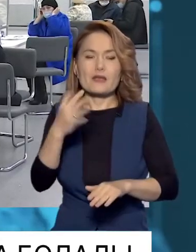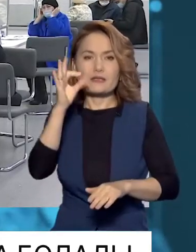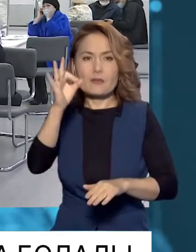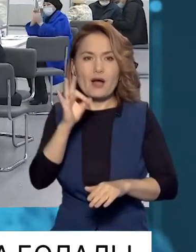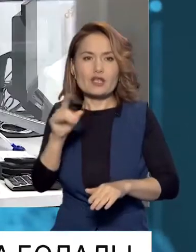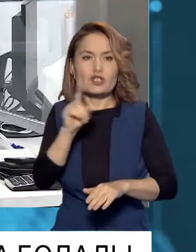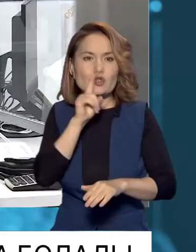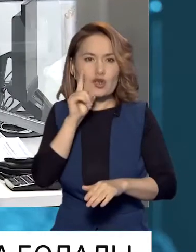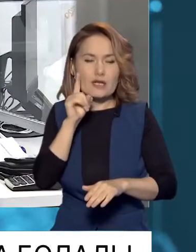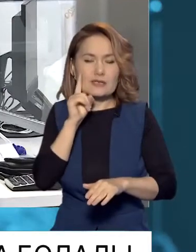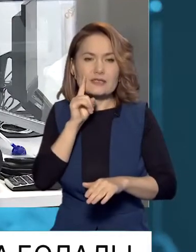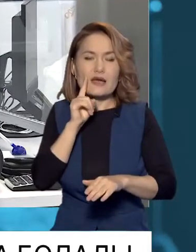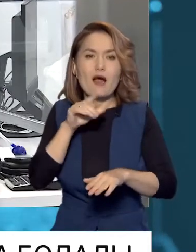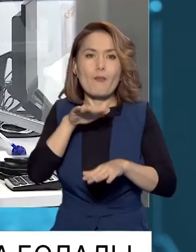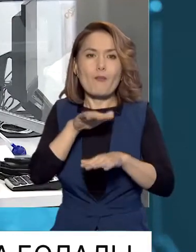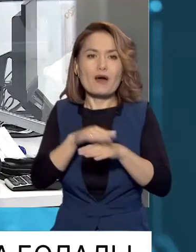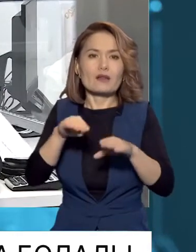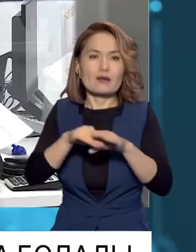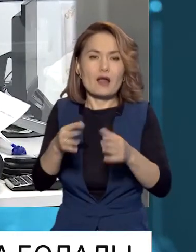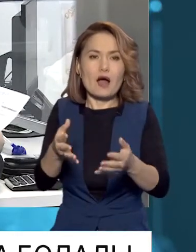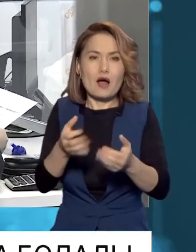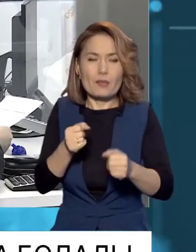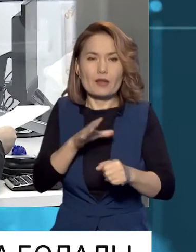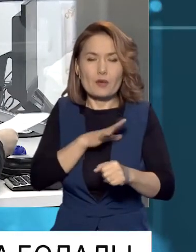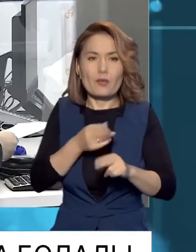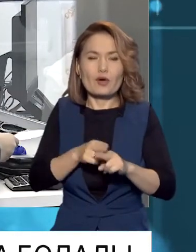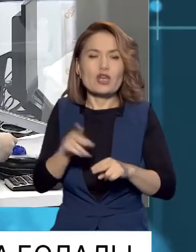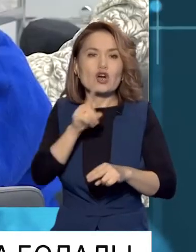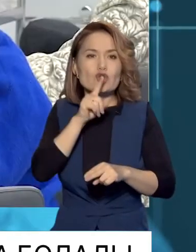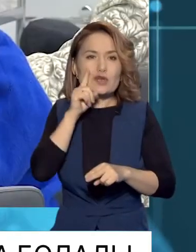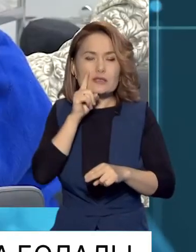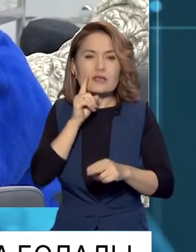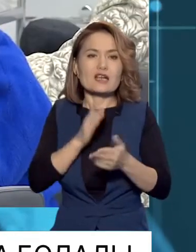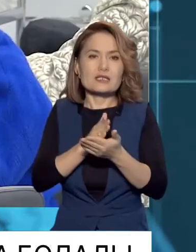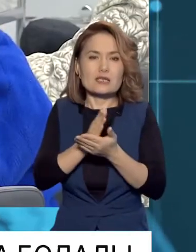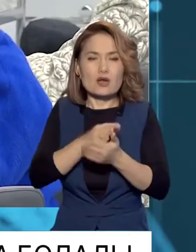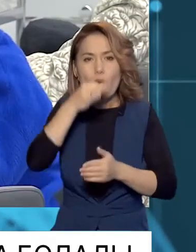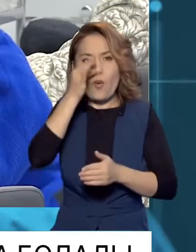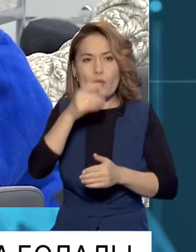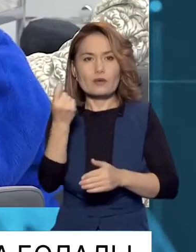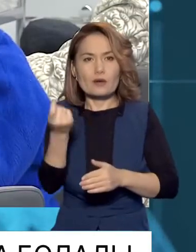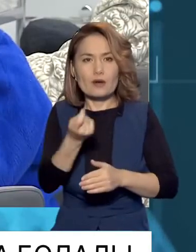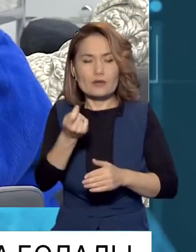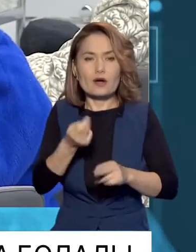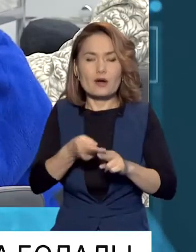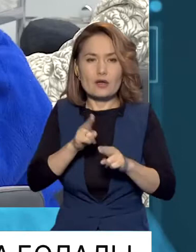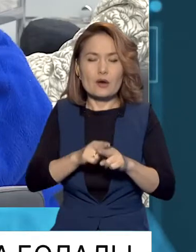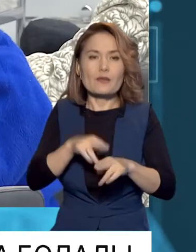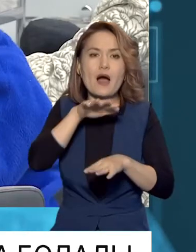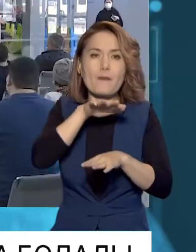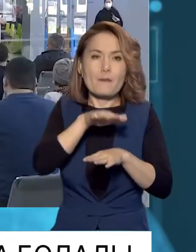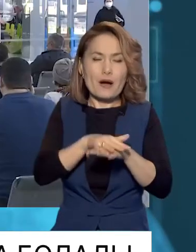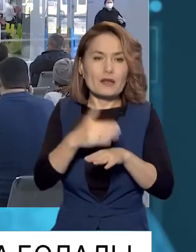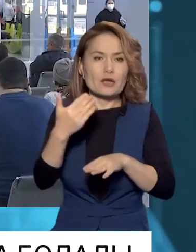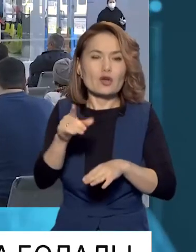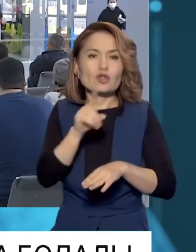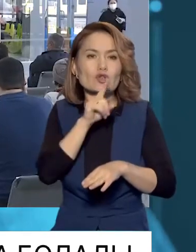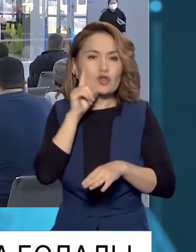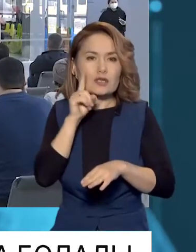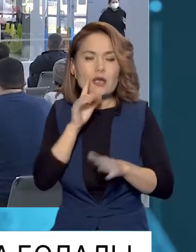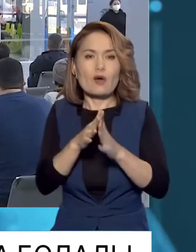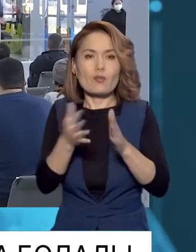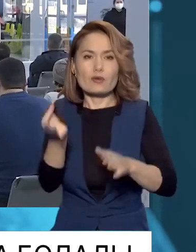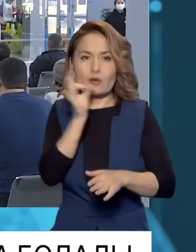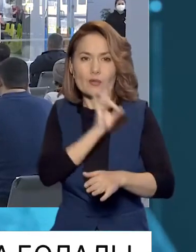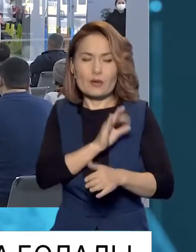жастар. Бұл ретте олардың еңбек өтілінің аңыздығыда басты себеп болуы мүмкін, дегенмен баңы көкілдері жаңашылдық әсересе жастарға тиімді болатып